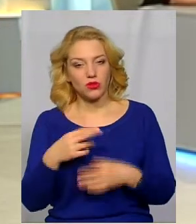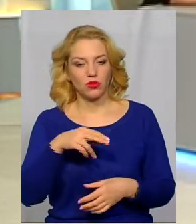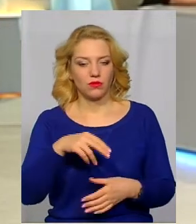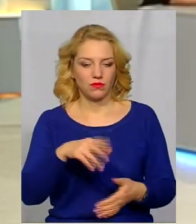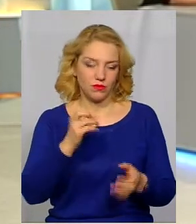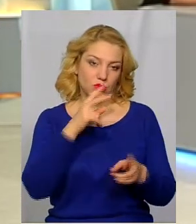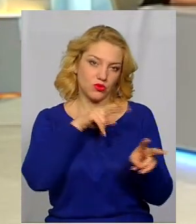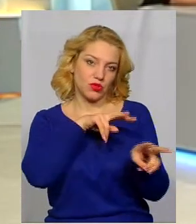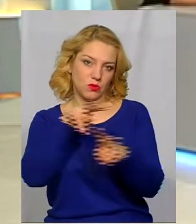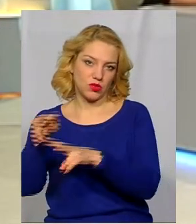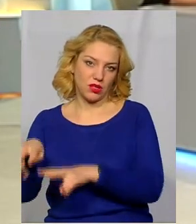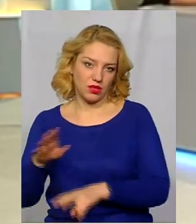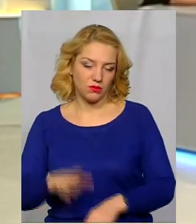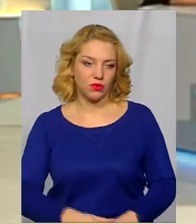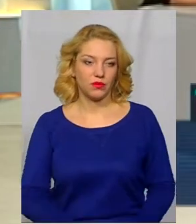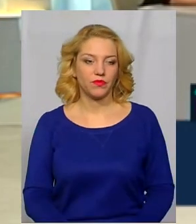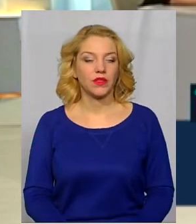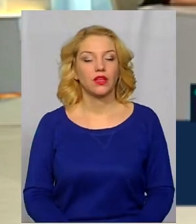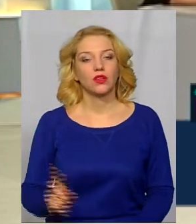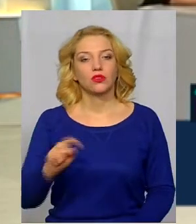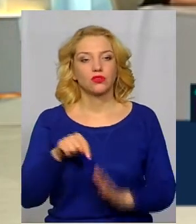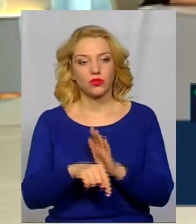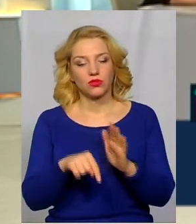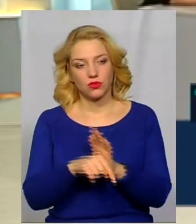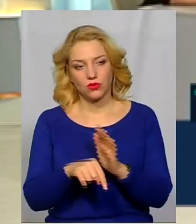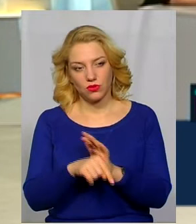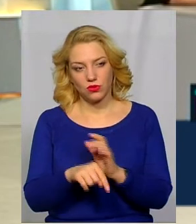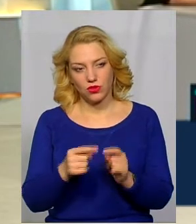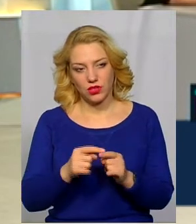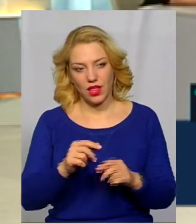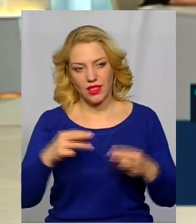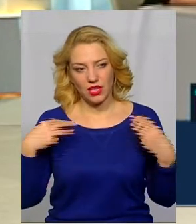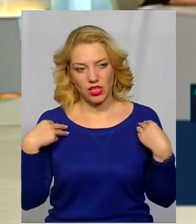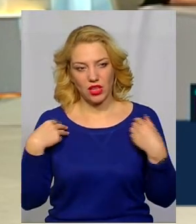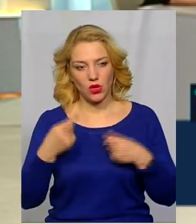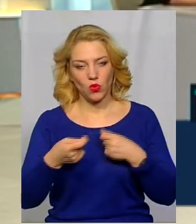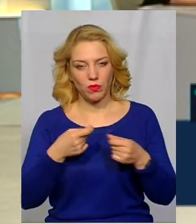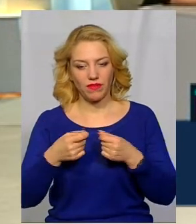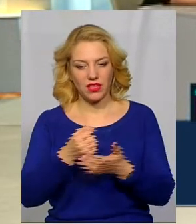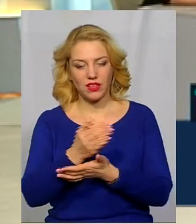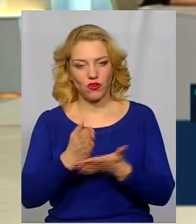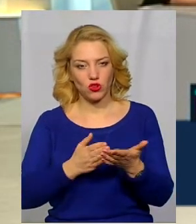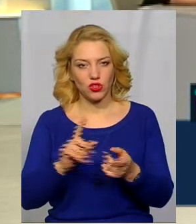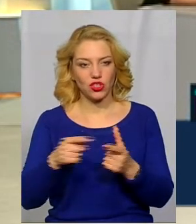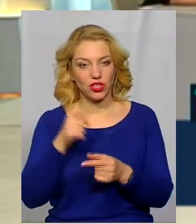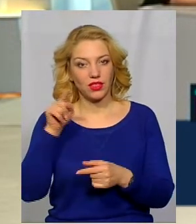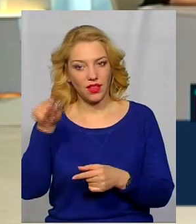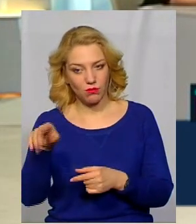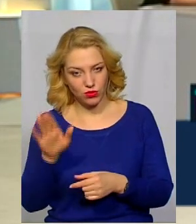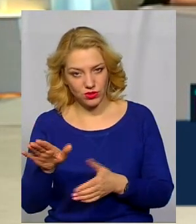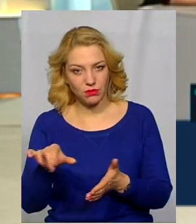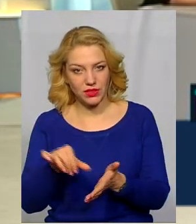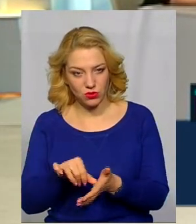спостерігати. будемо присутні. Так, а те, що стосується комісії на визначення начальних управлінь інфраструктури, чи там хочете Ми будемо